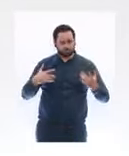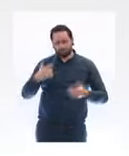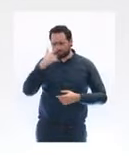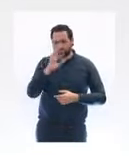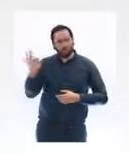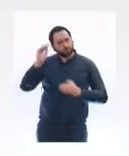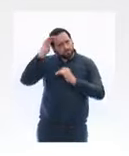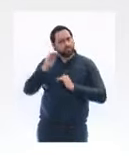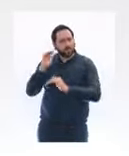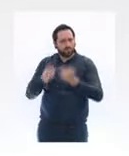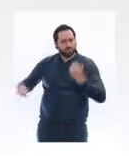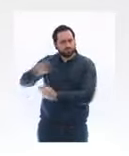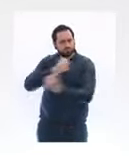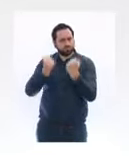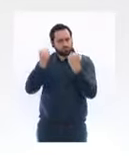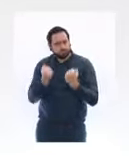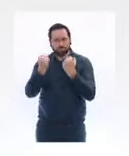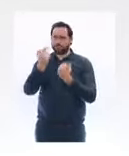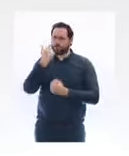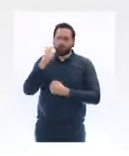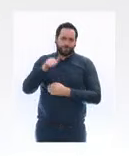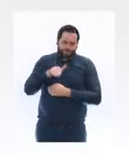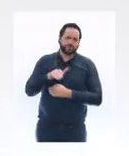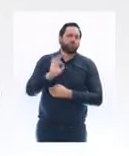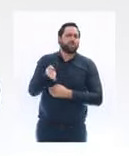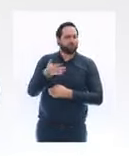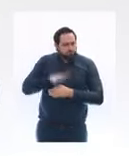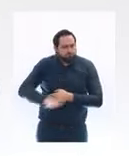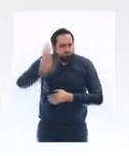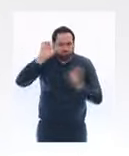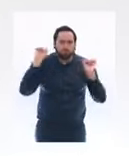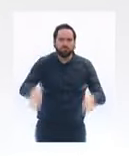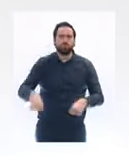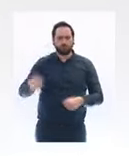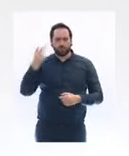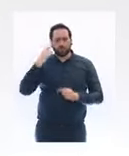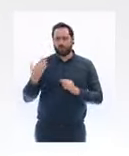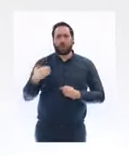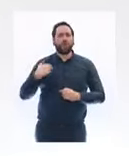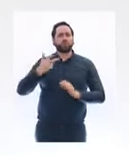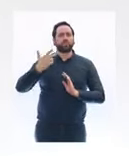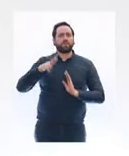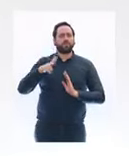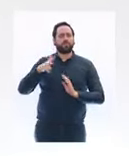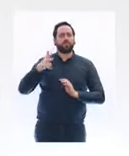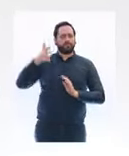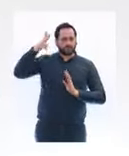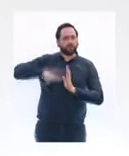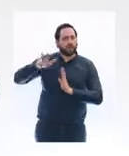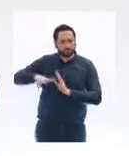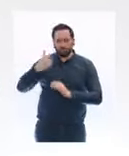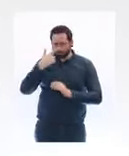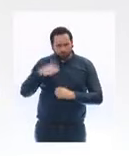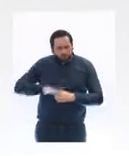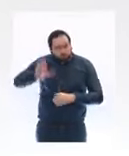capacités de rebond exceptionnelles. Nous avons rebondi au troisième trimestre et nous avons rebondi fortement. Nous sommes aujourd'hui face